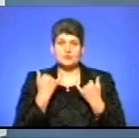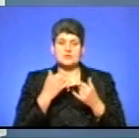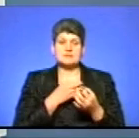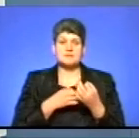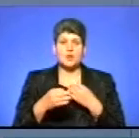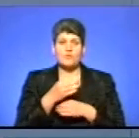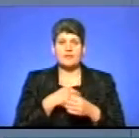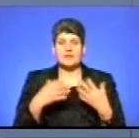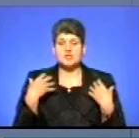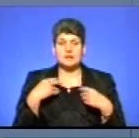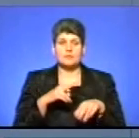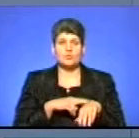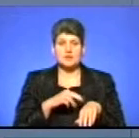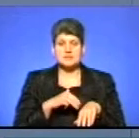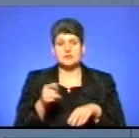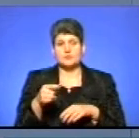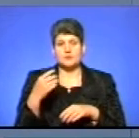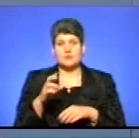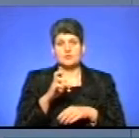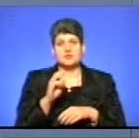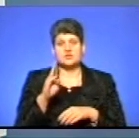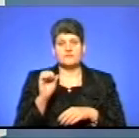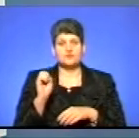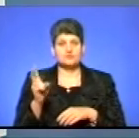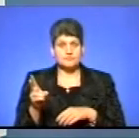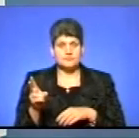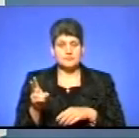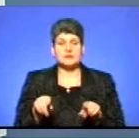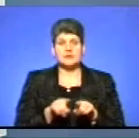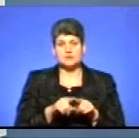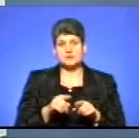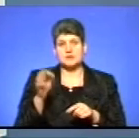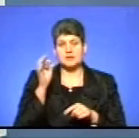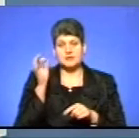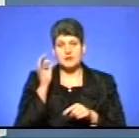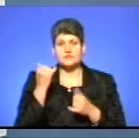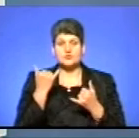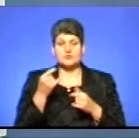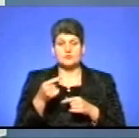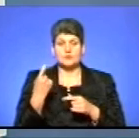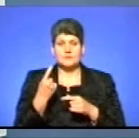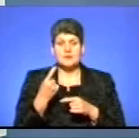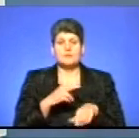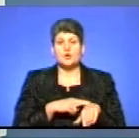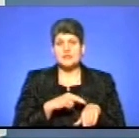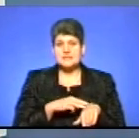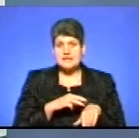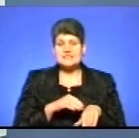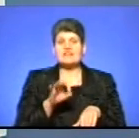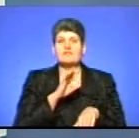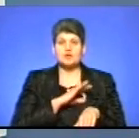спілкувалися з начальником патрульної поліції Тернопільщини Богданом Шевчуком. І також нагадаю, від сьогодні на Тернопільщині патрульні поліцейські